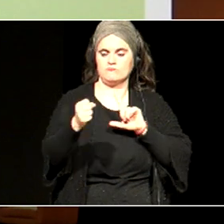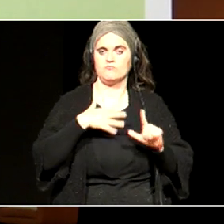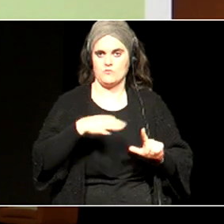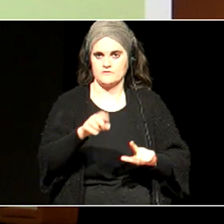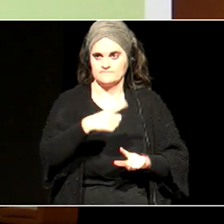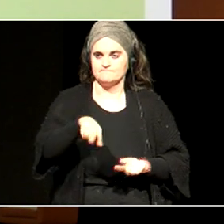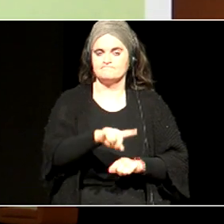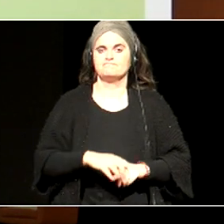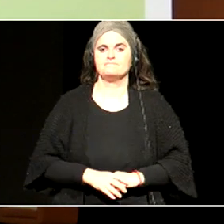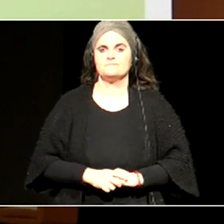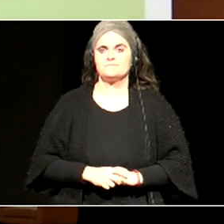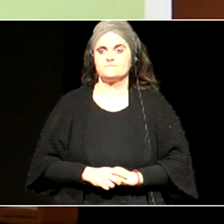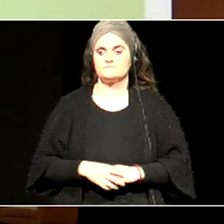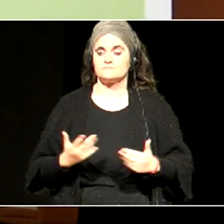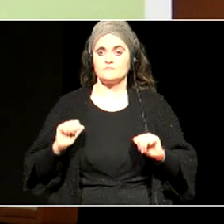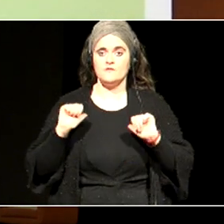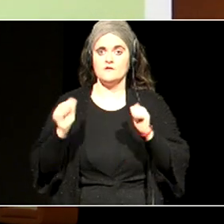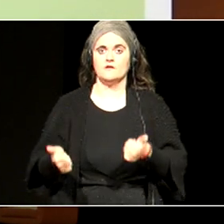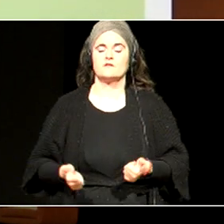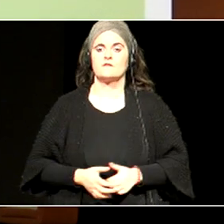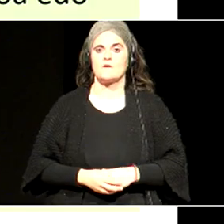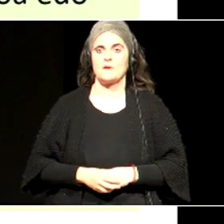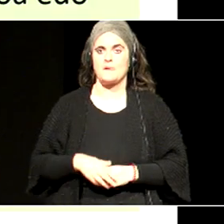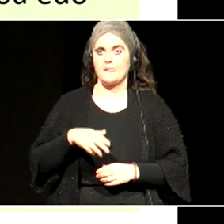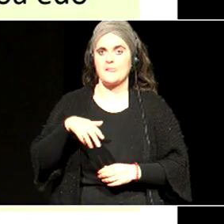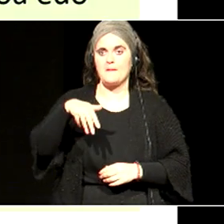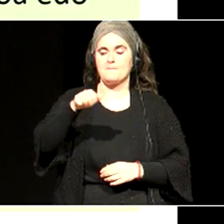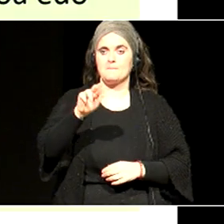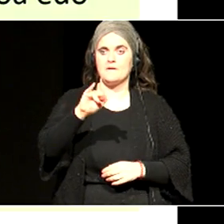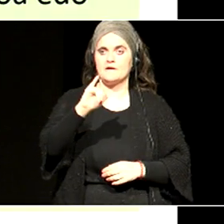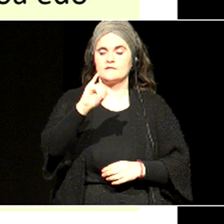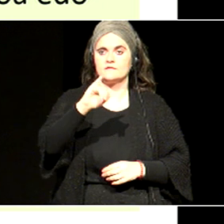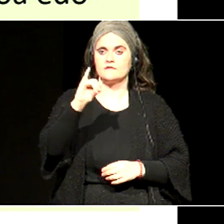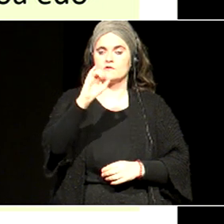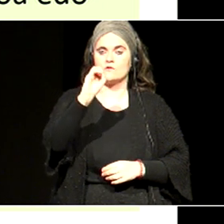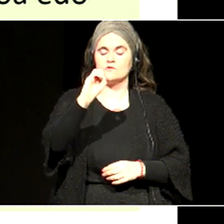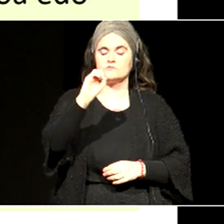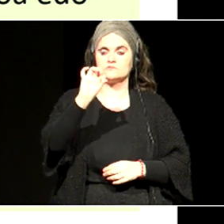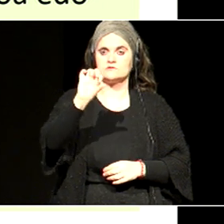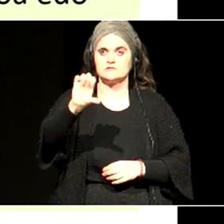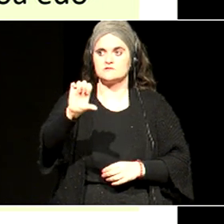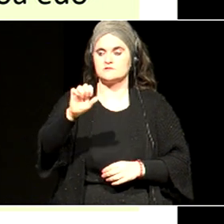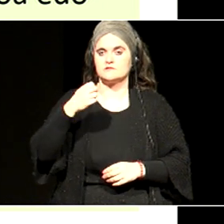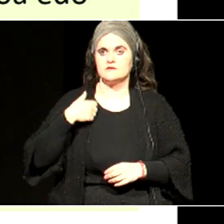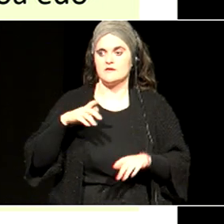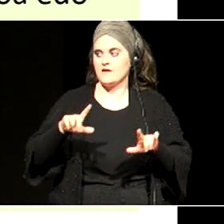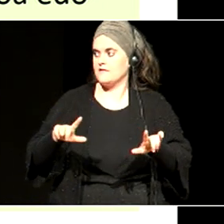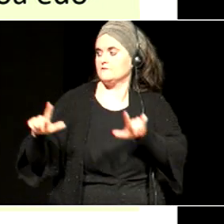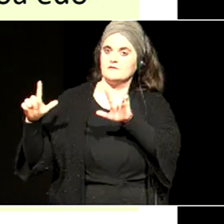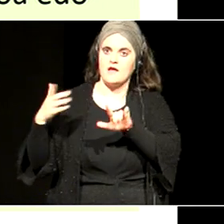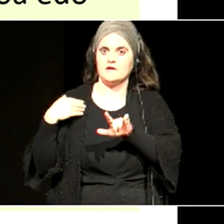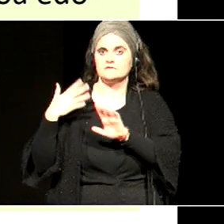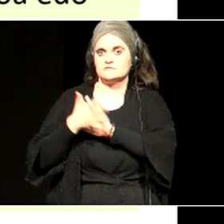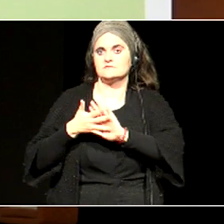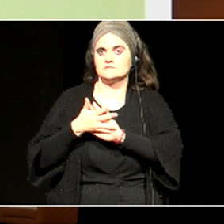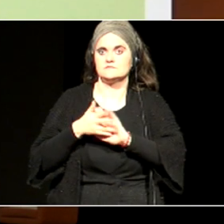Bueno, azteko, Mare Jose Urruztolari, egin diogu erreferentzia gaur goixean, Marianek egin diogu, eta hemen berriro